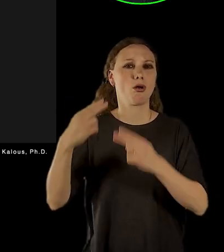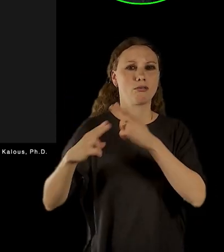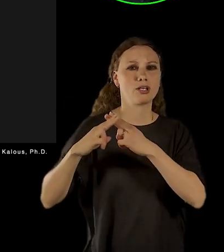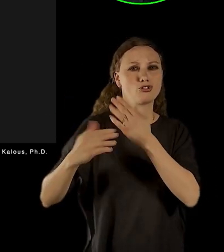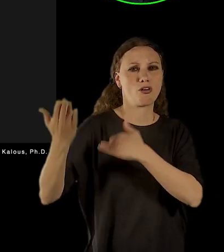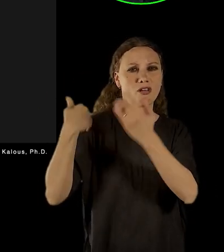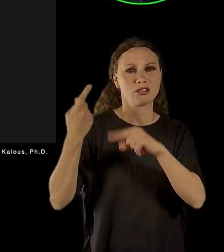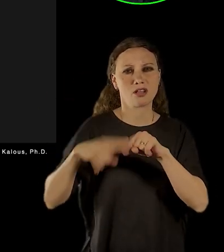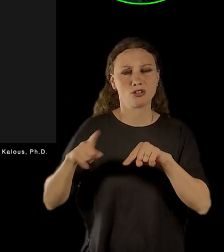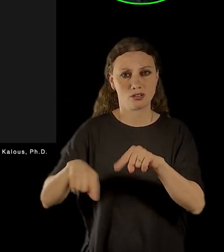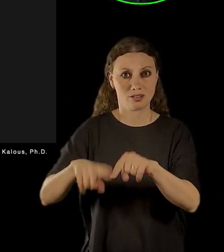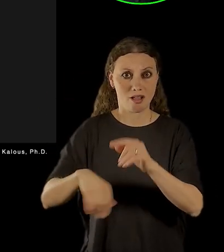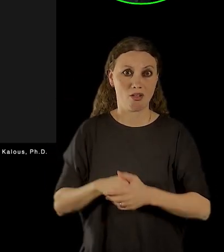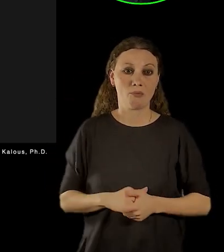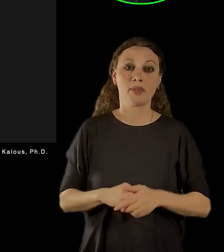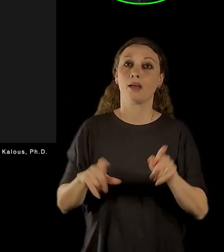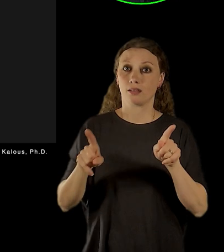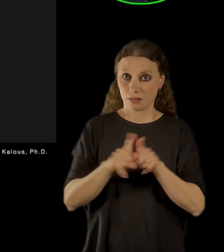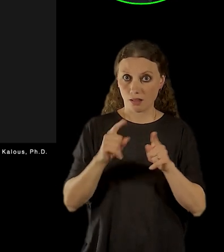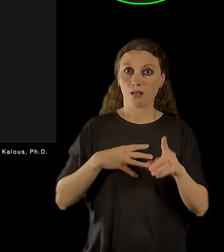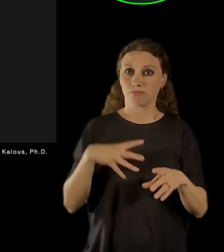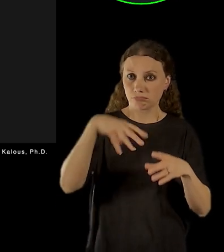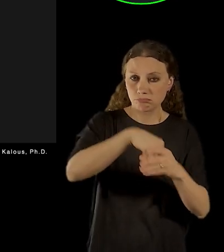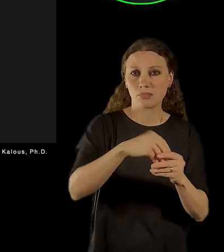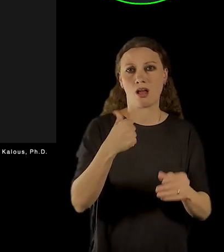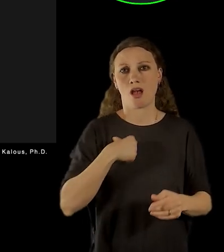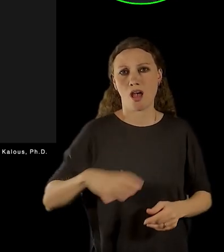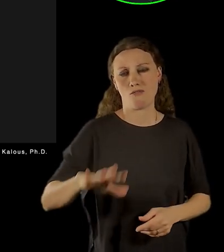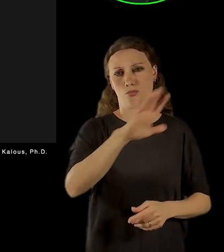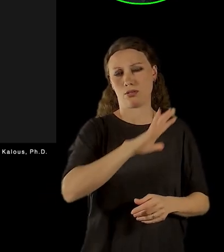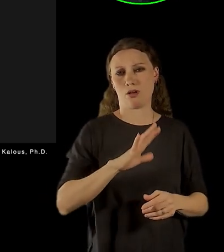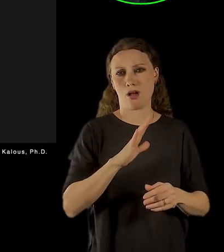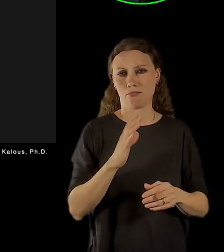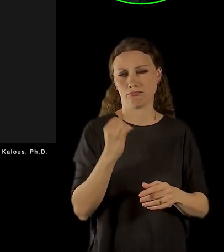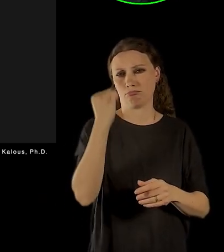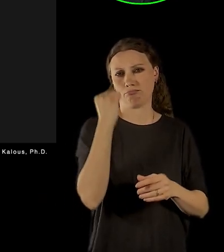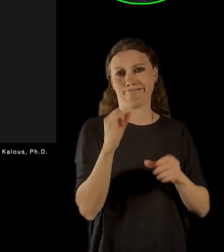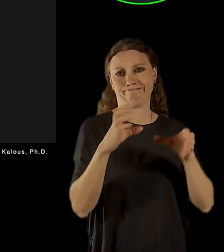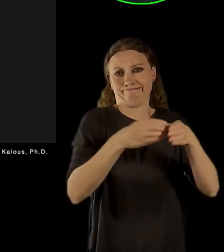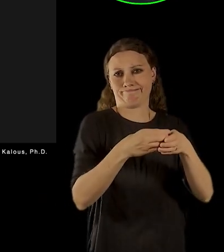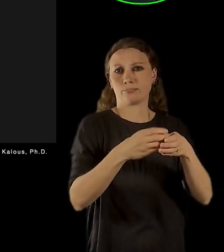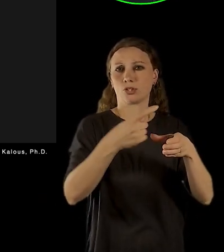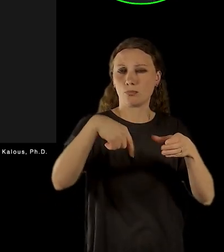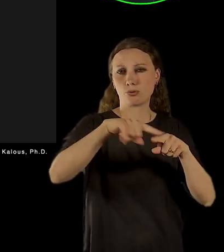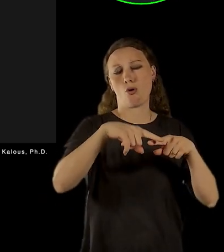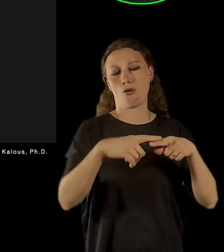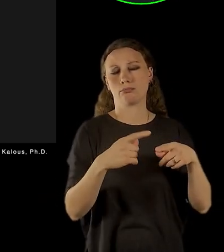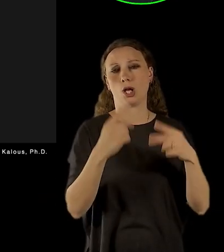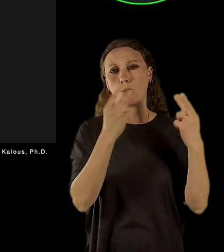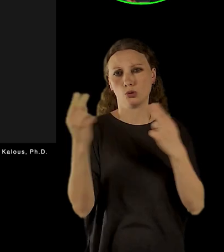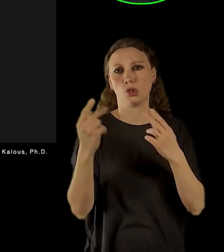také Platformy Evropské paměti a Svědomí, což zase je důležitý zahraniční partner pro